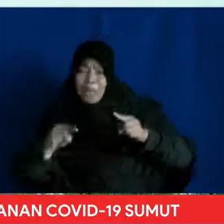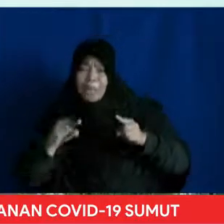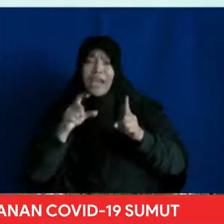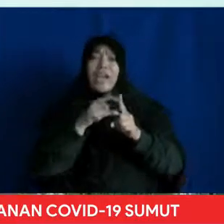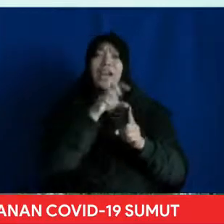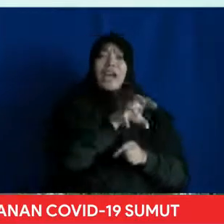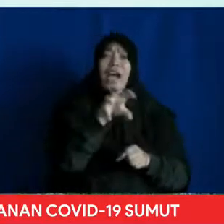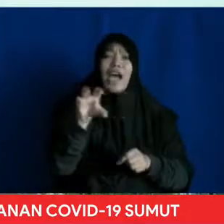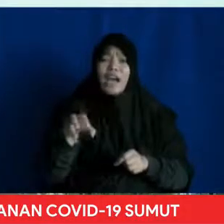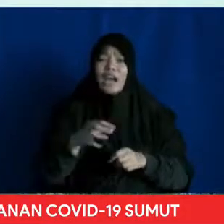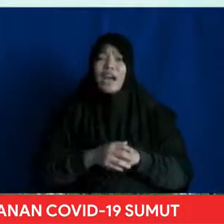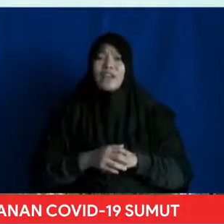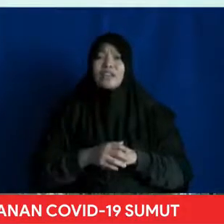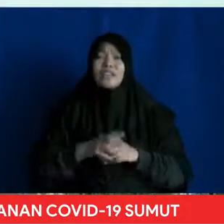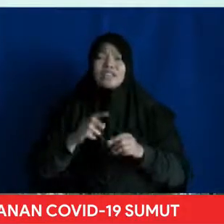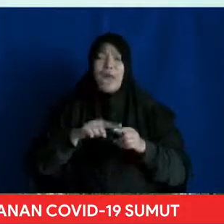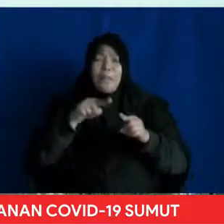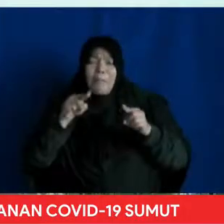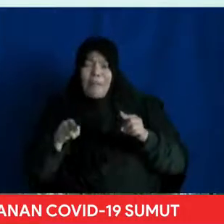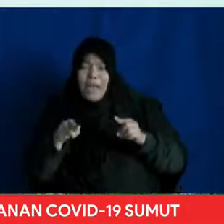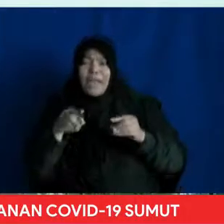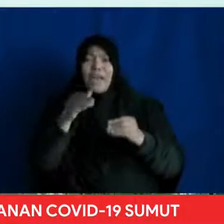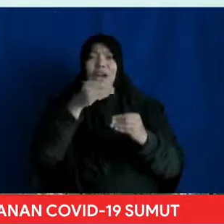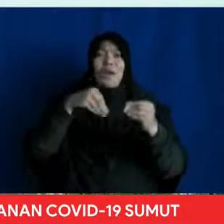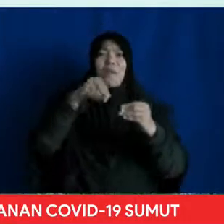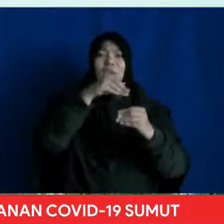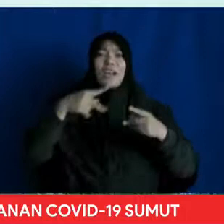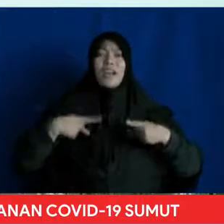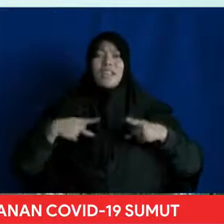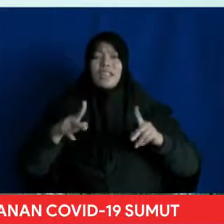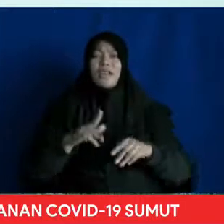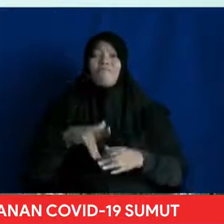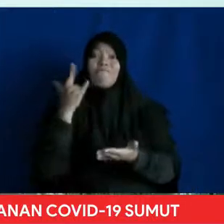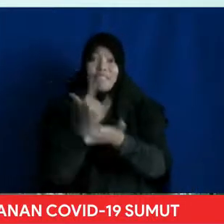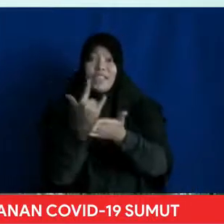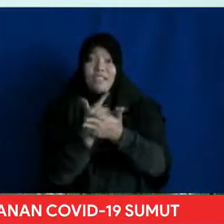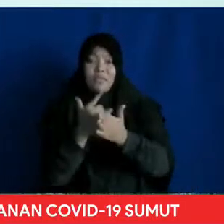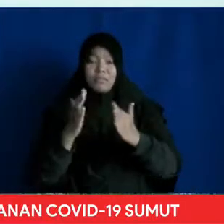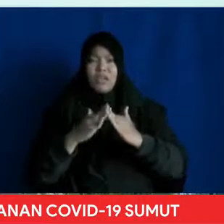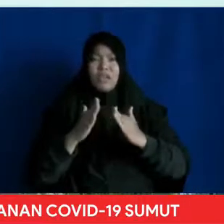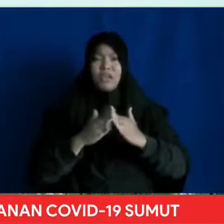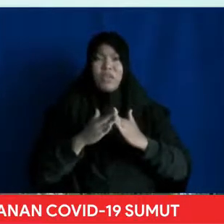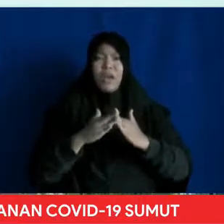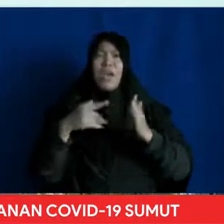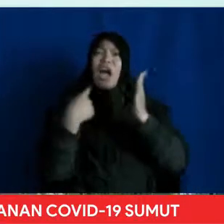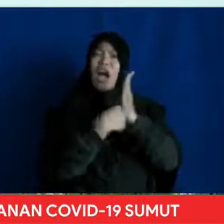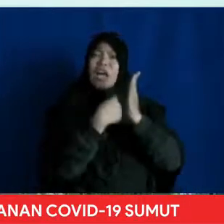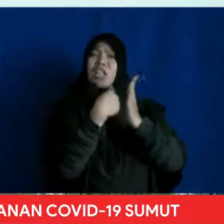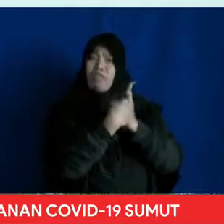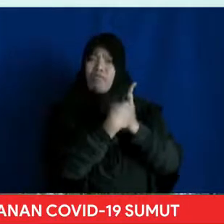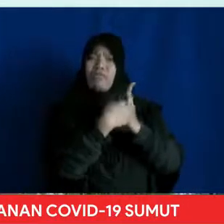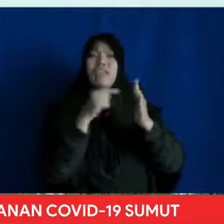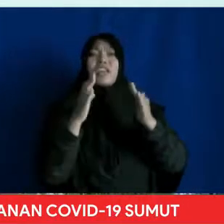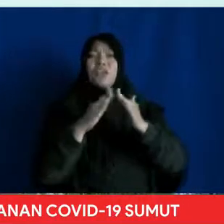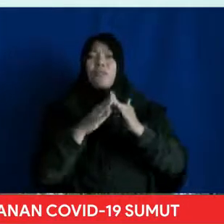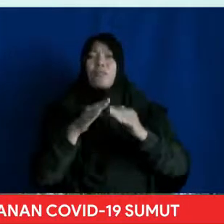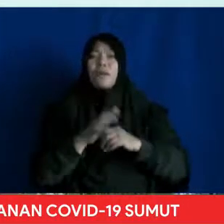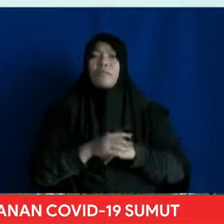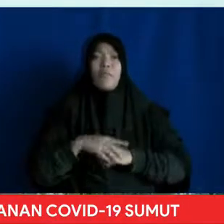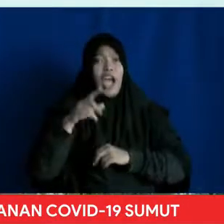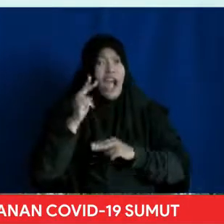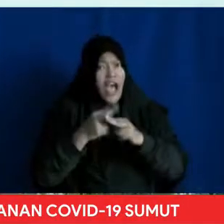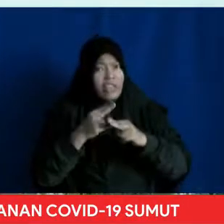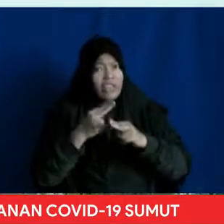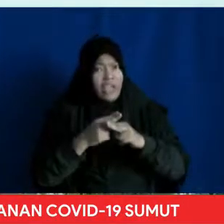Hingga sampai ke keluarga kita Tetaplah berada di rumah Dan produktiflah di rumah Waspadai ancaman